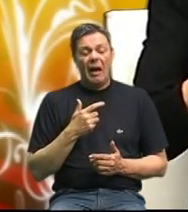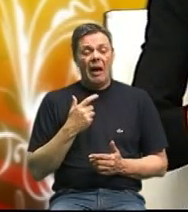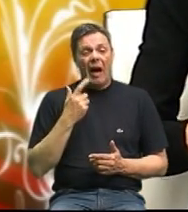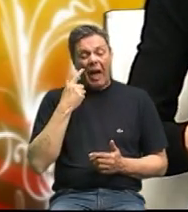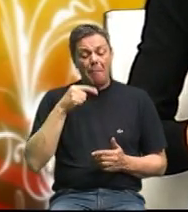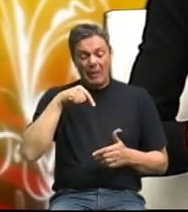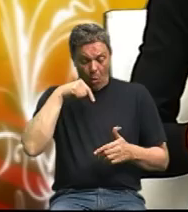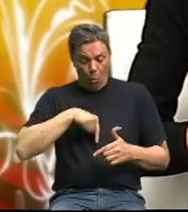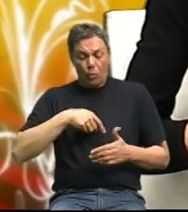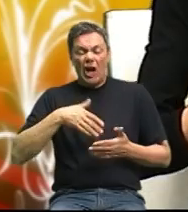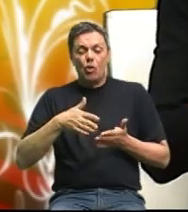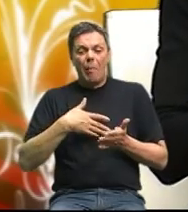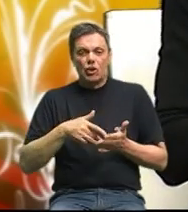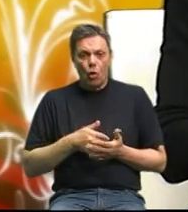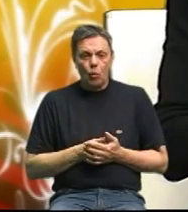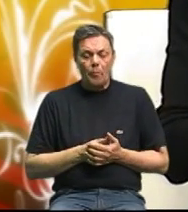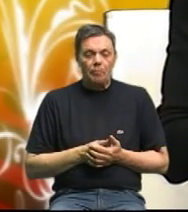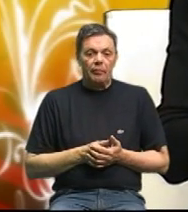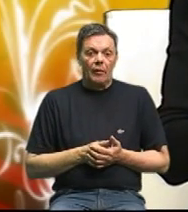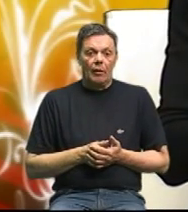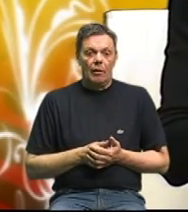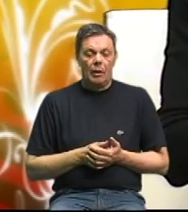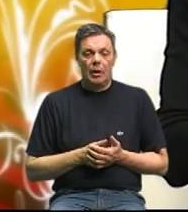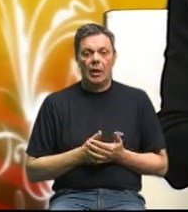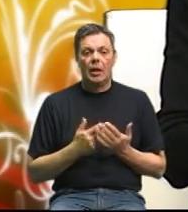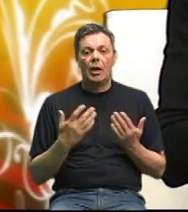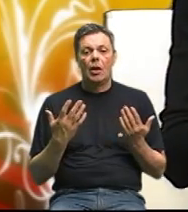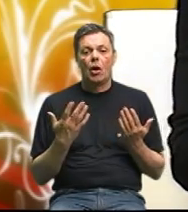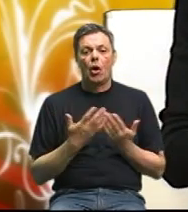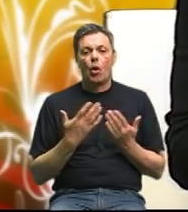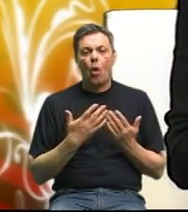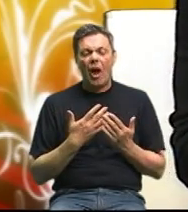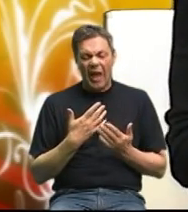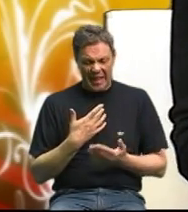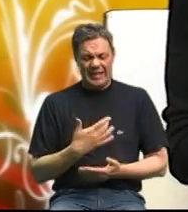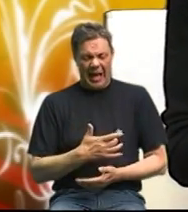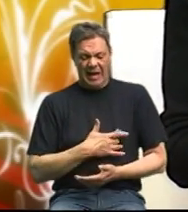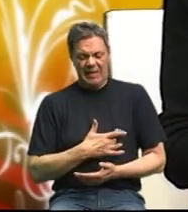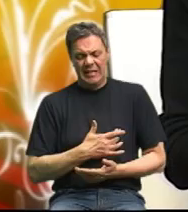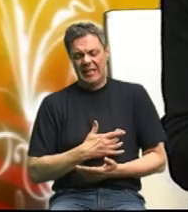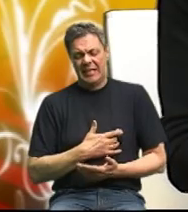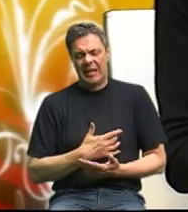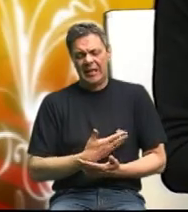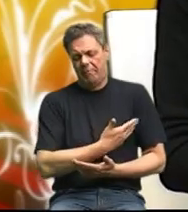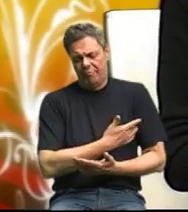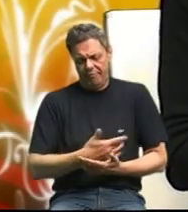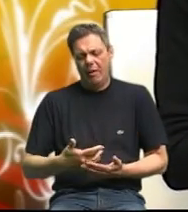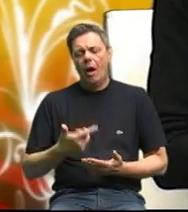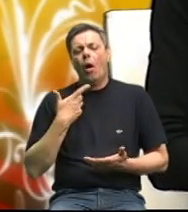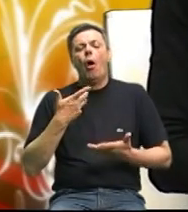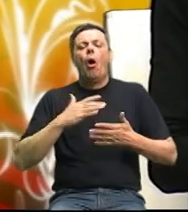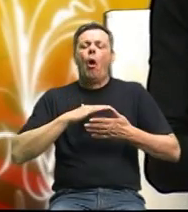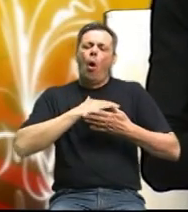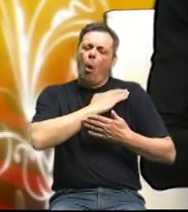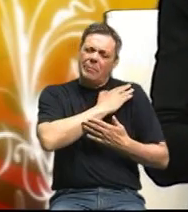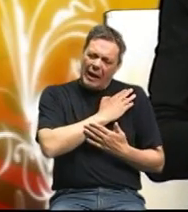a ima unutrašnju masnoću, koja je za kardiovaskularni sistem. Opterečenje, veliko. Da,